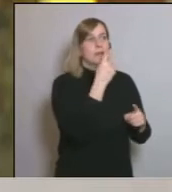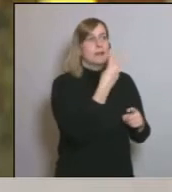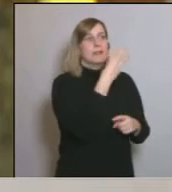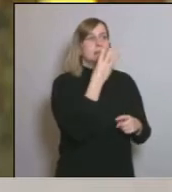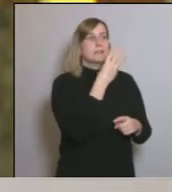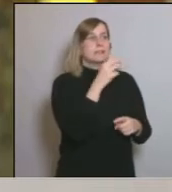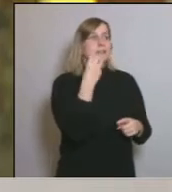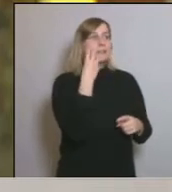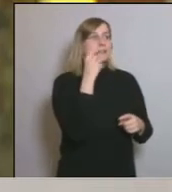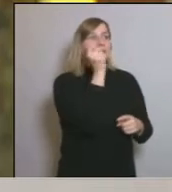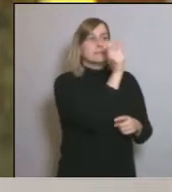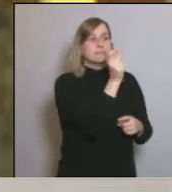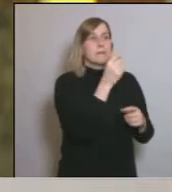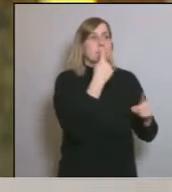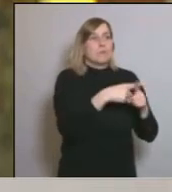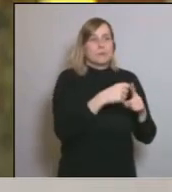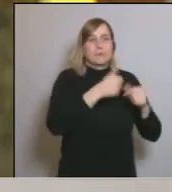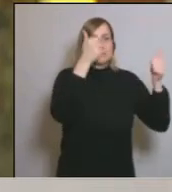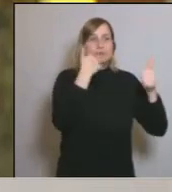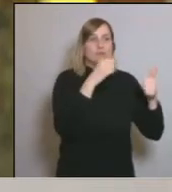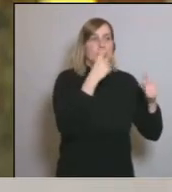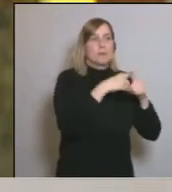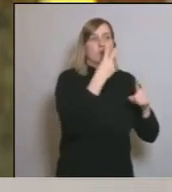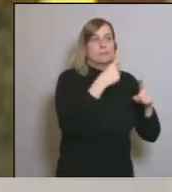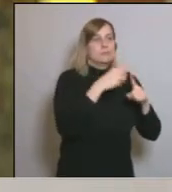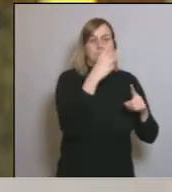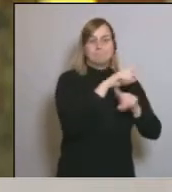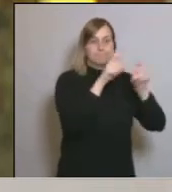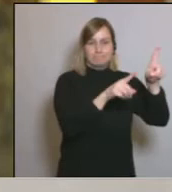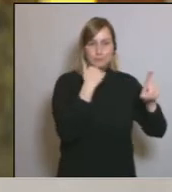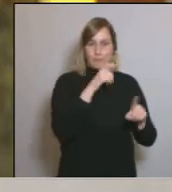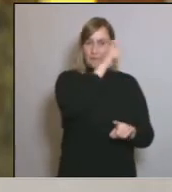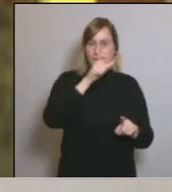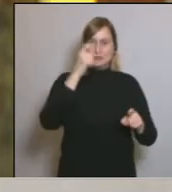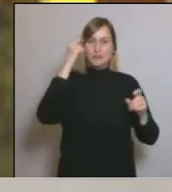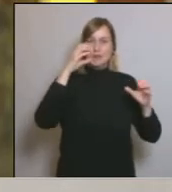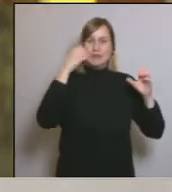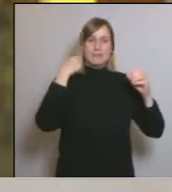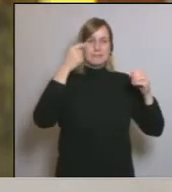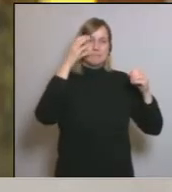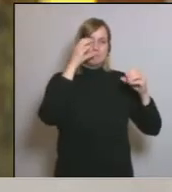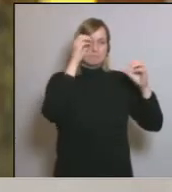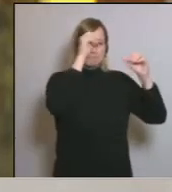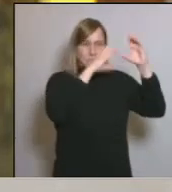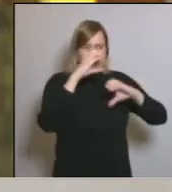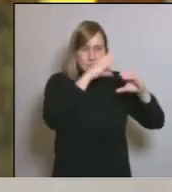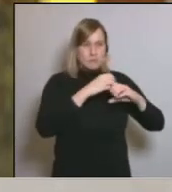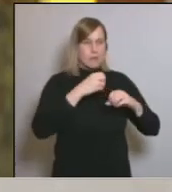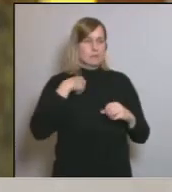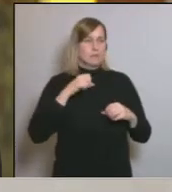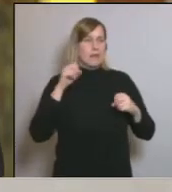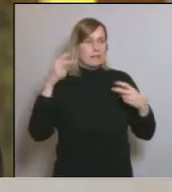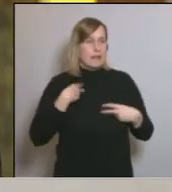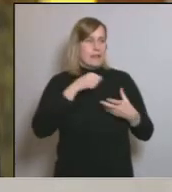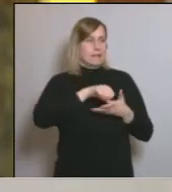número però s'ha de multiplicar perquè necessitem que els nostres millors investigadors que són excel·lents el talent que hi ha a Catalunya i a la